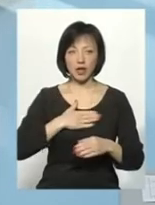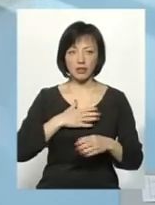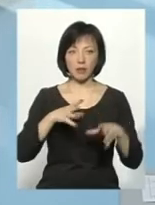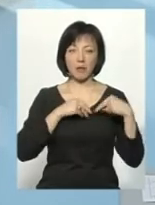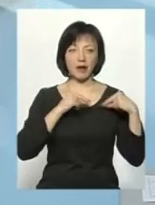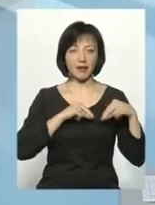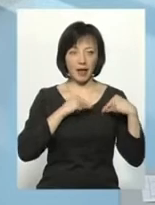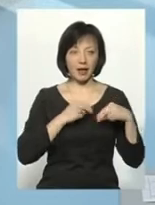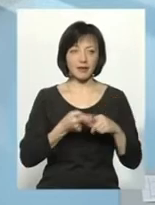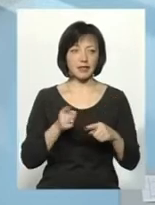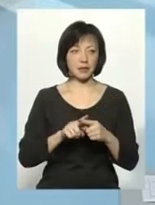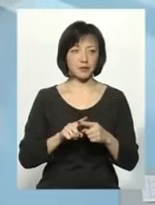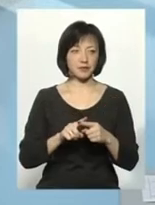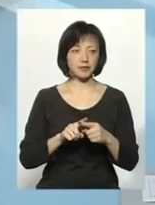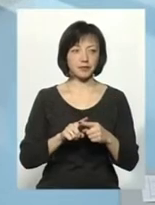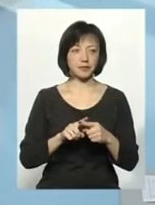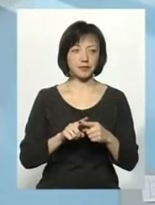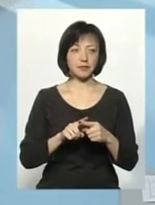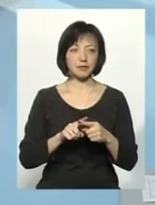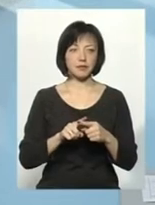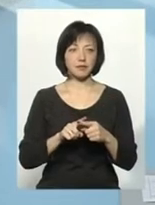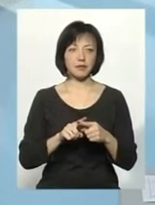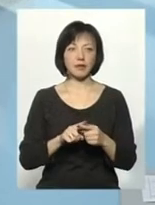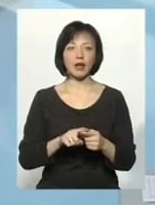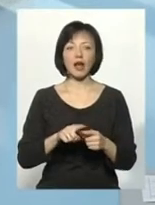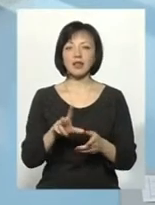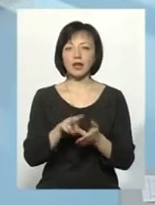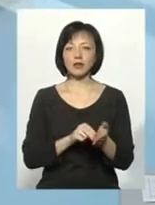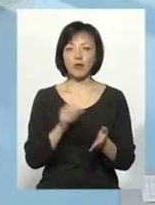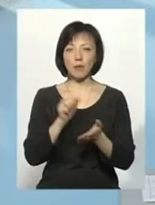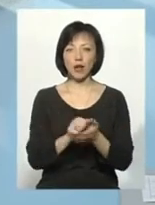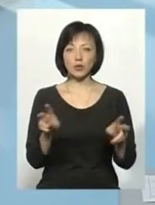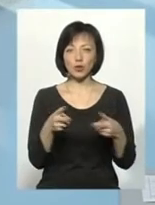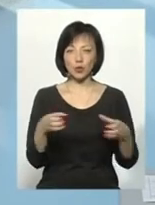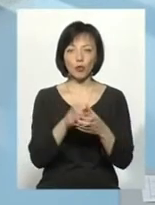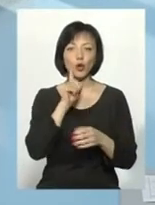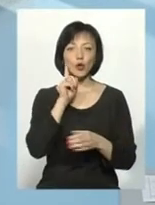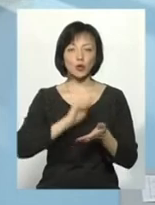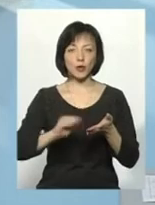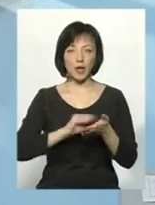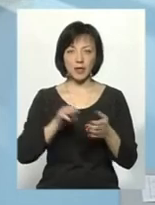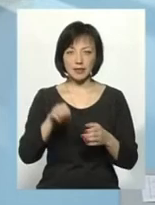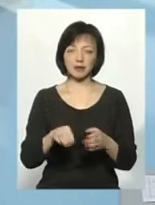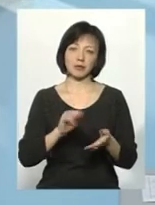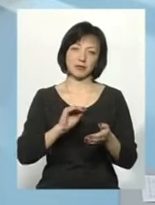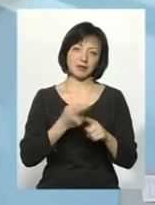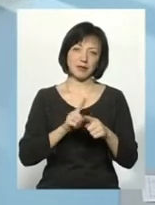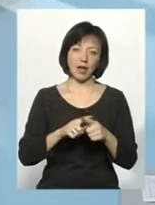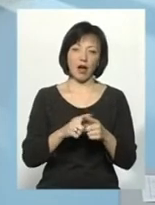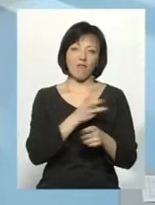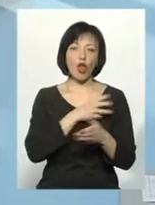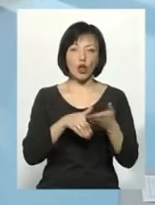партнерів. Це зразковий прес-клуб «Юний журналіст», які часто пишуть статті і беруть участь в якості